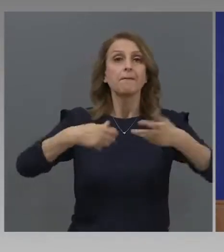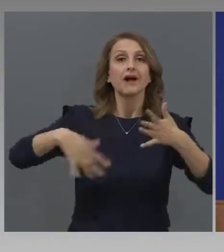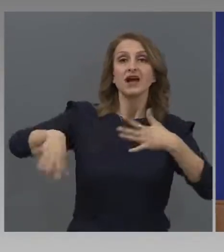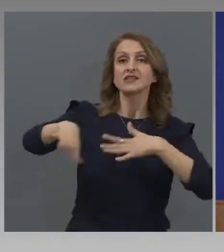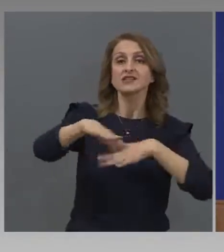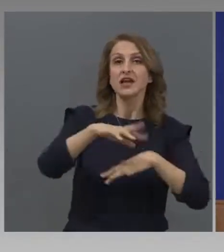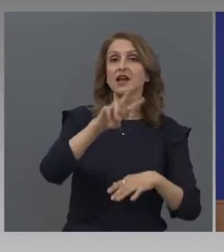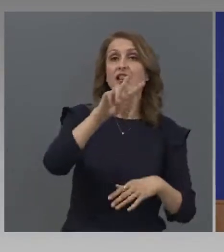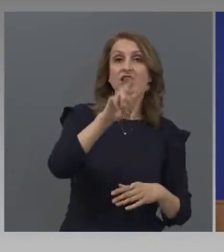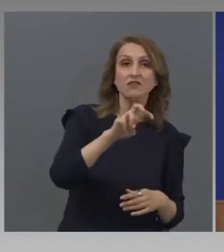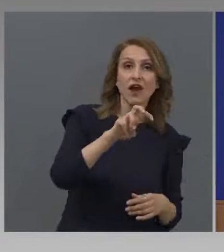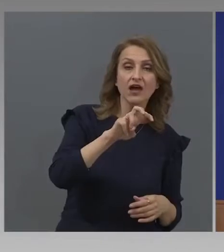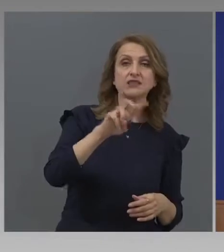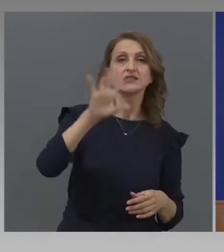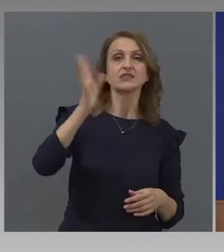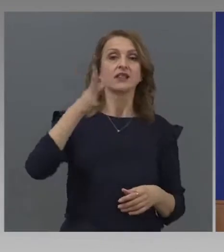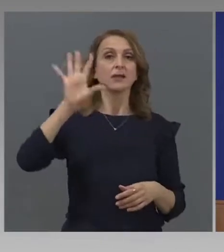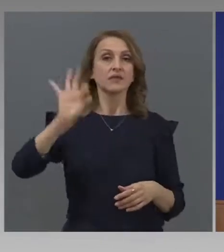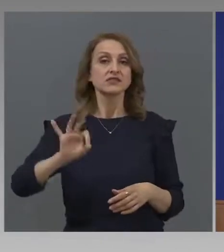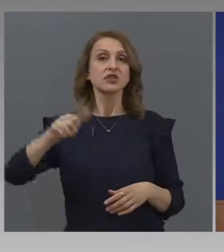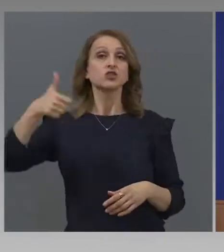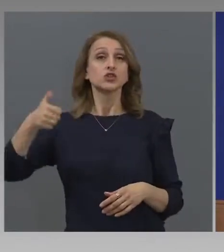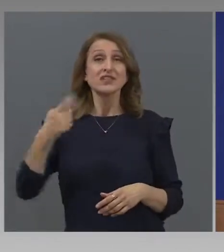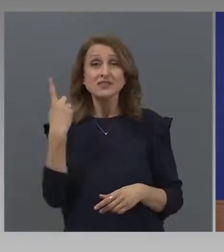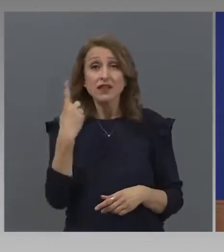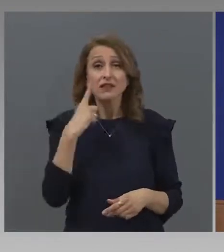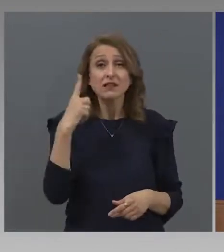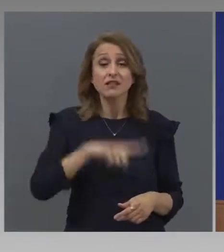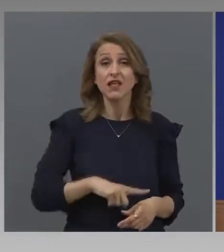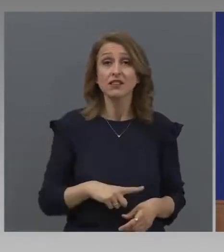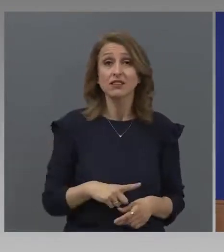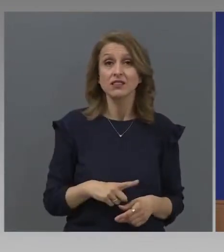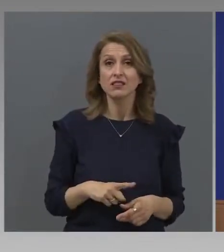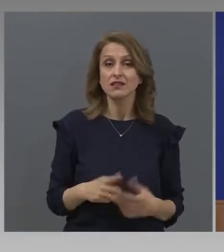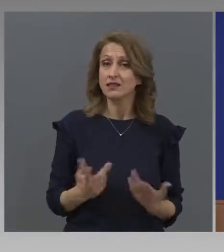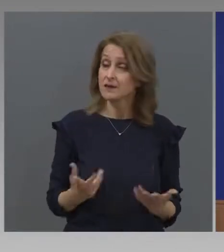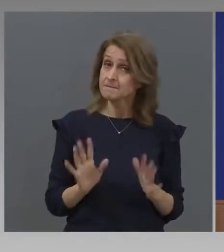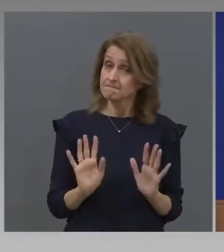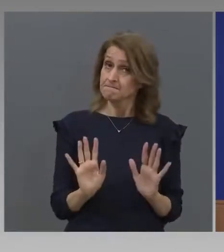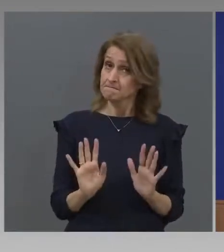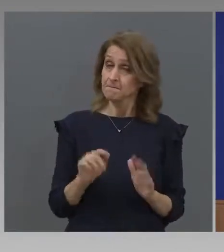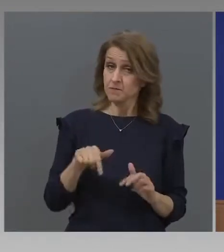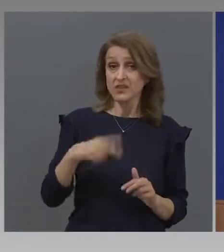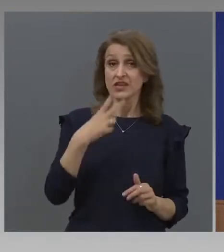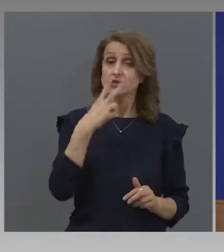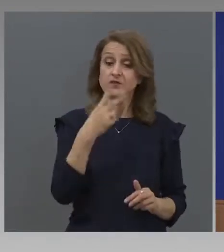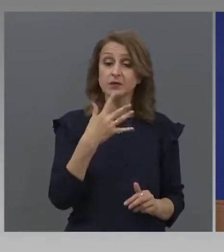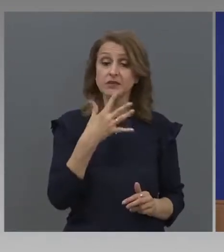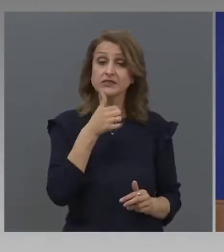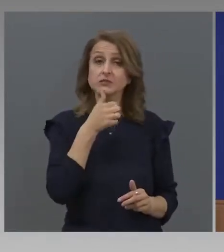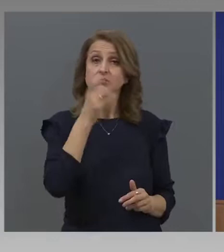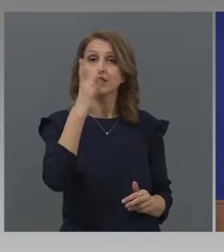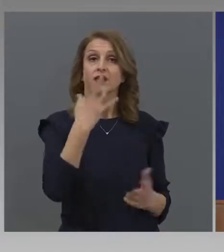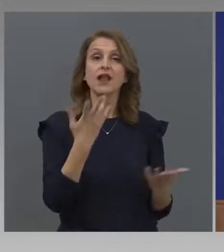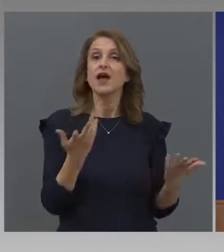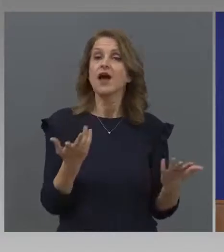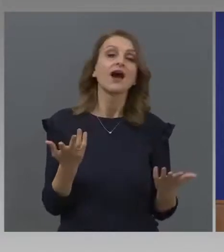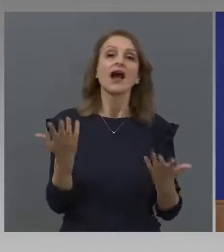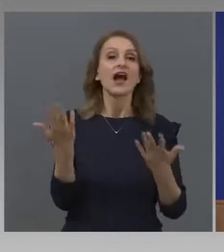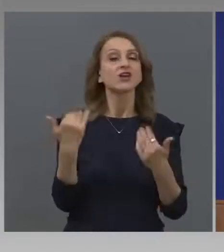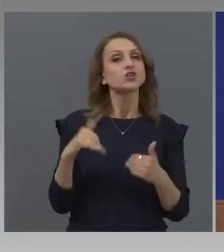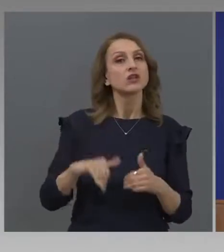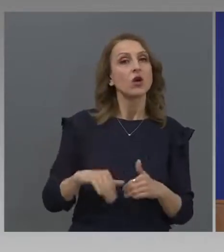станаха на 50-60. За един ден, само. Сега ще видиме петък събута неделя как ще дойдат